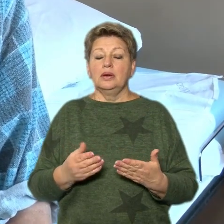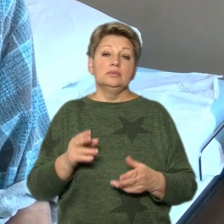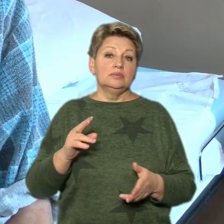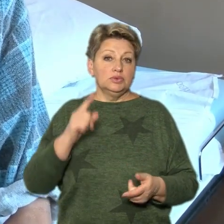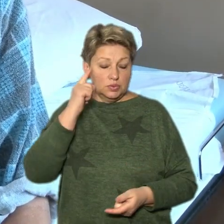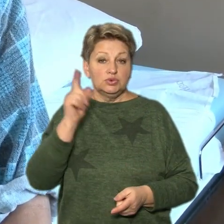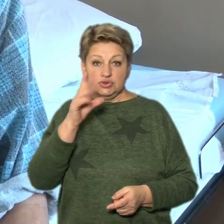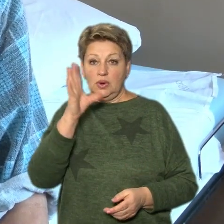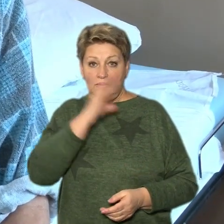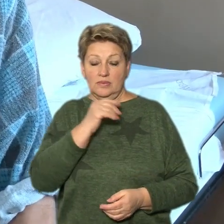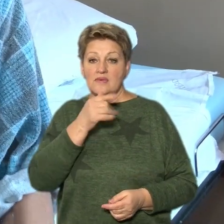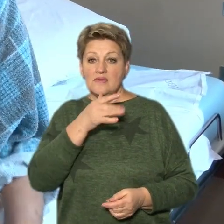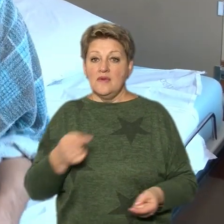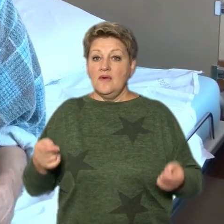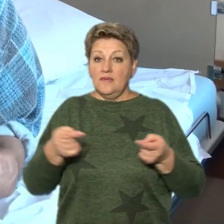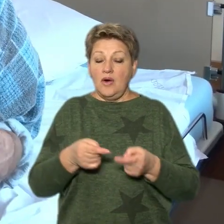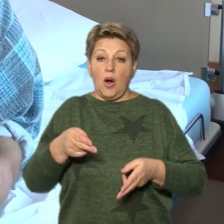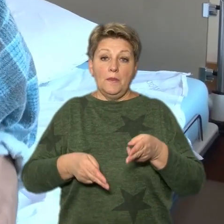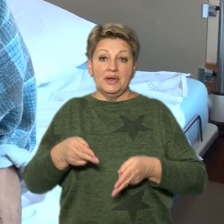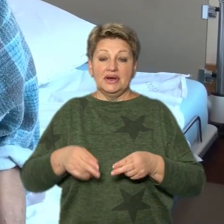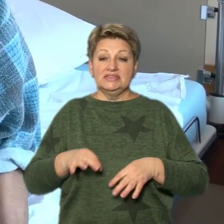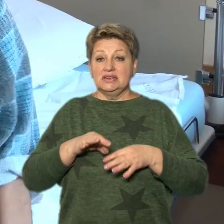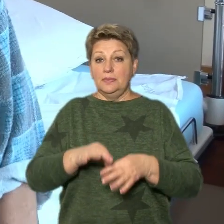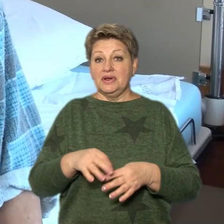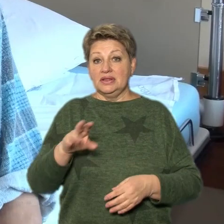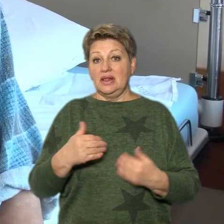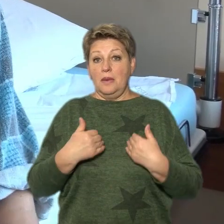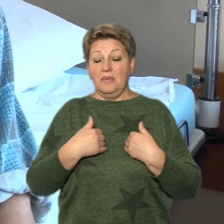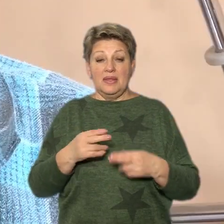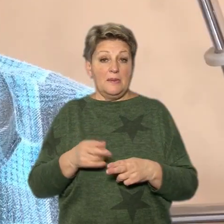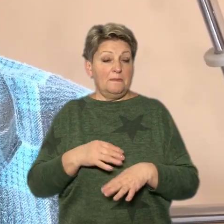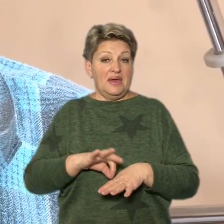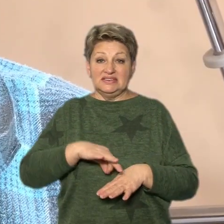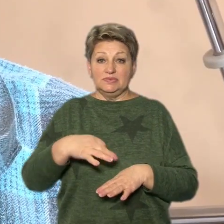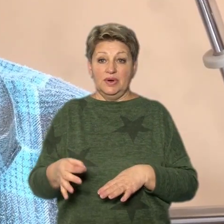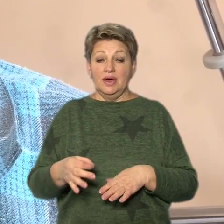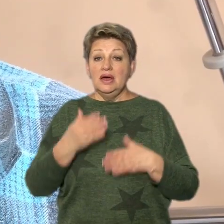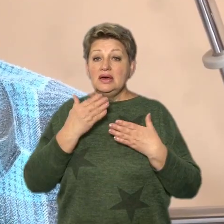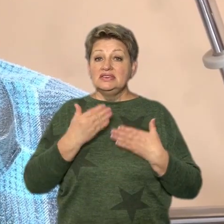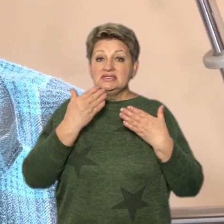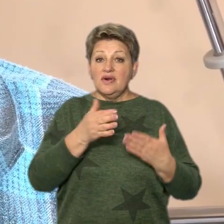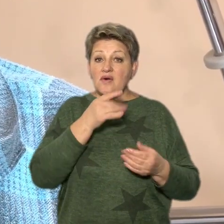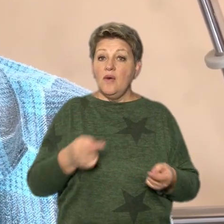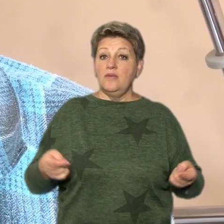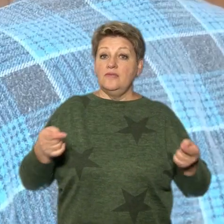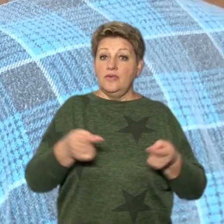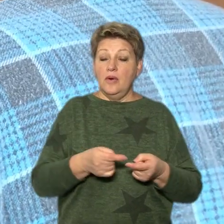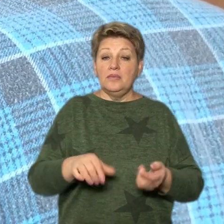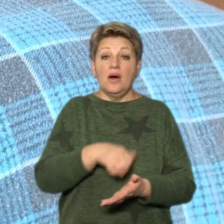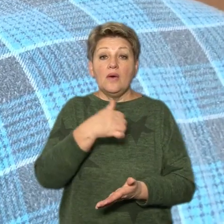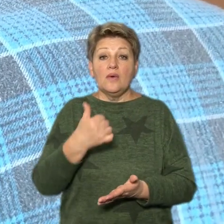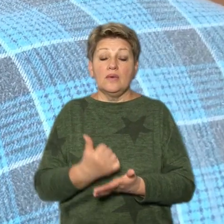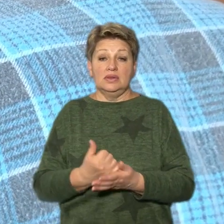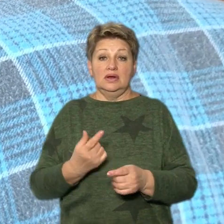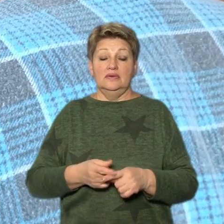Оферація пройшла, як для мене, зовсім безболісно. Звернутися вчасно – запорука успішного